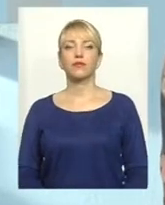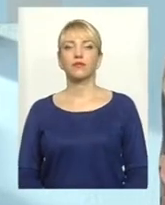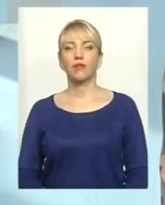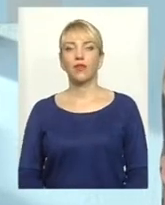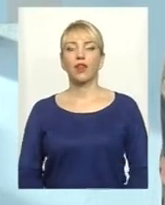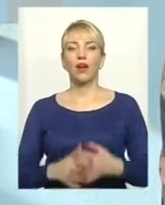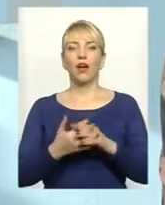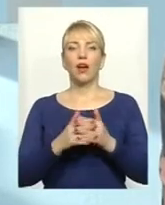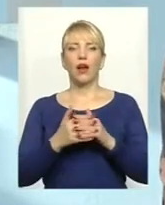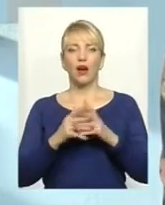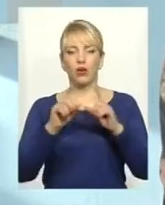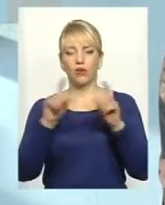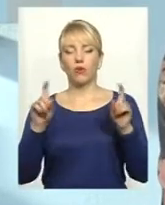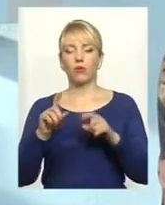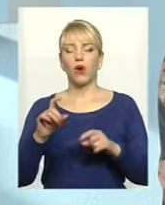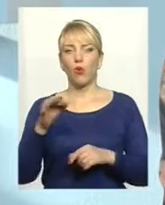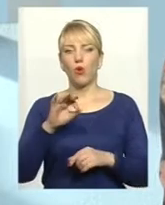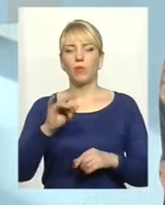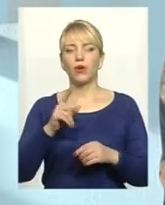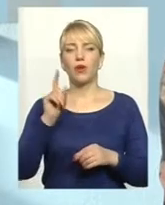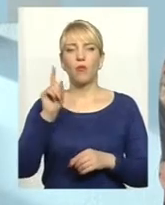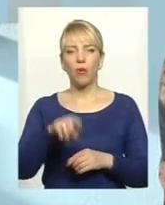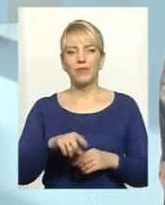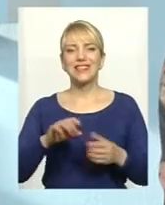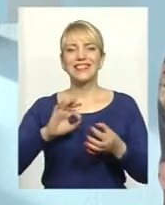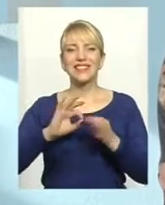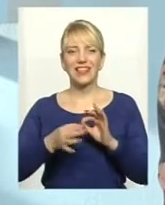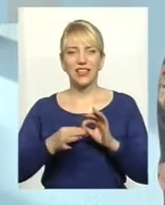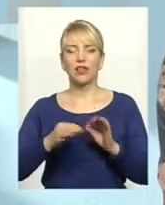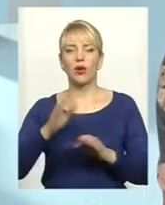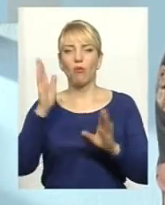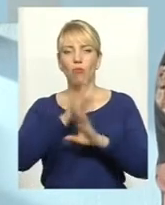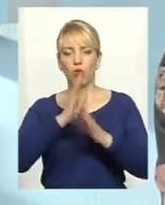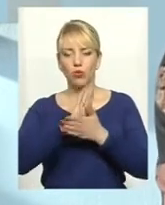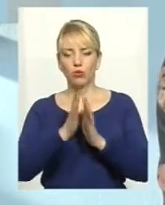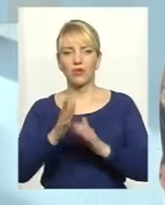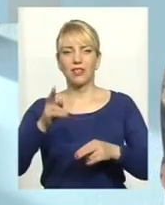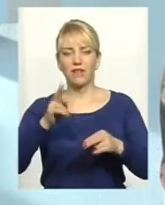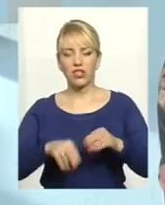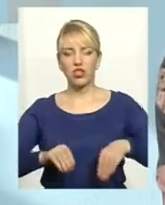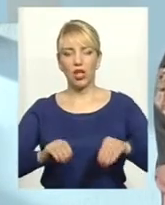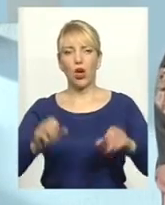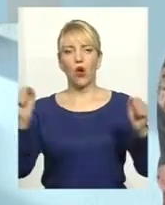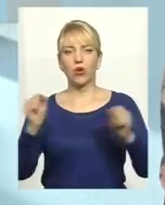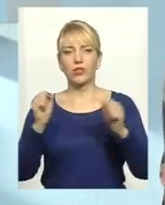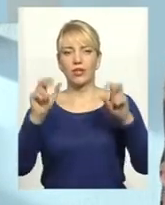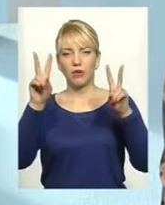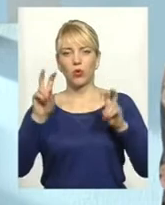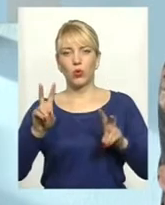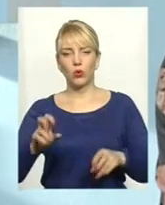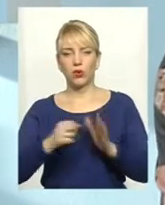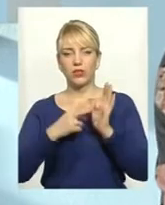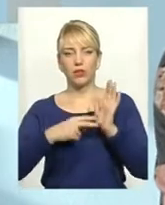Агроформуваннями області попри складні погодні умови завершена сівба озимих культур урожаю з 2017 року. На